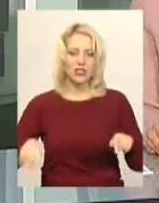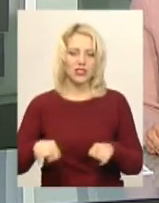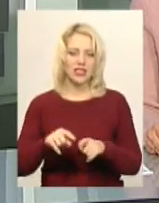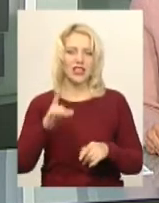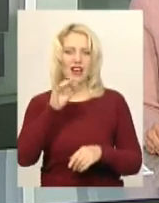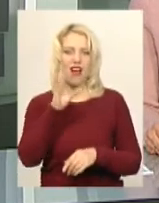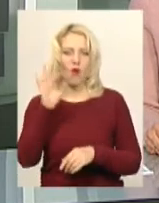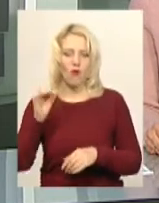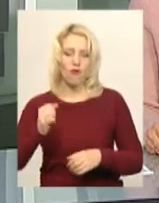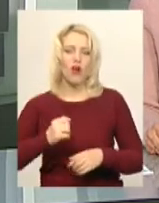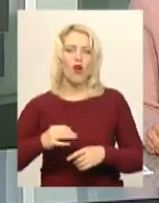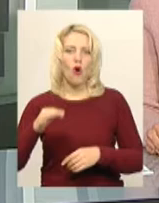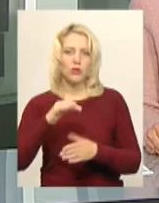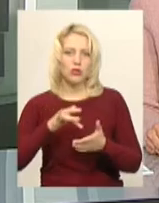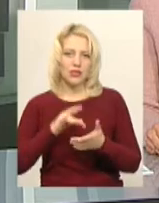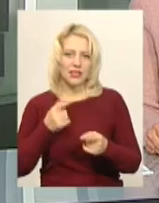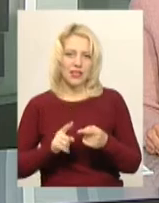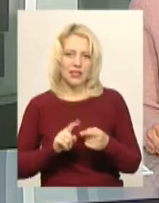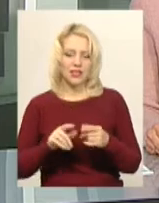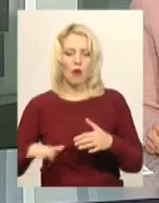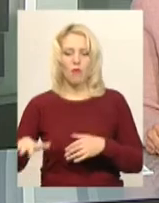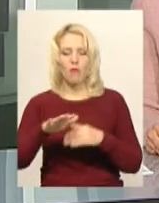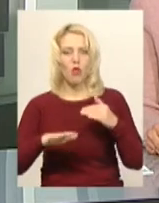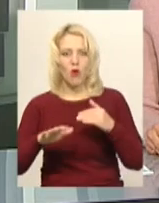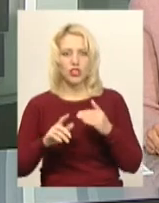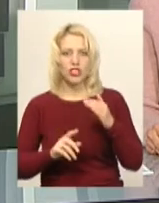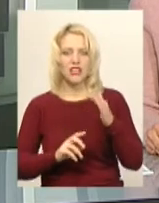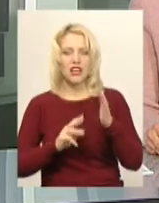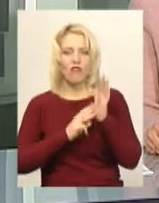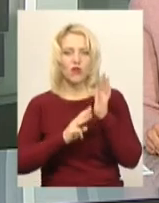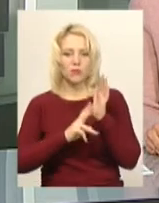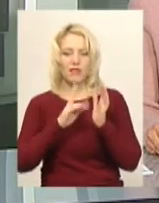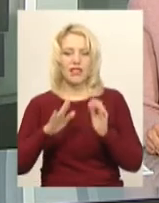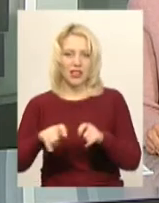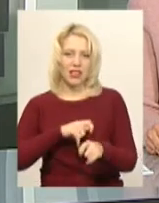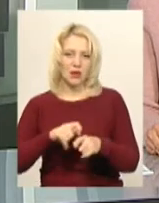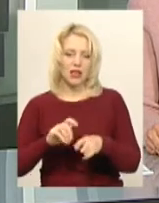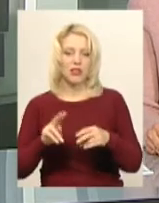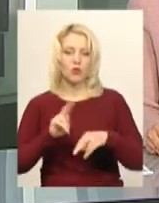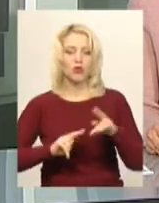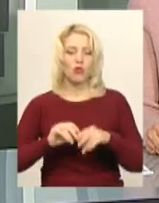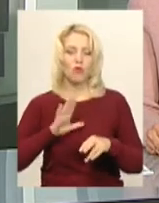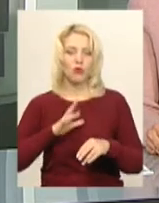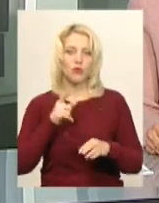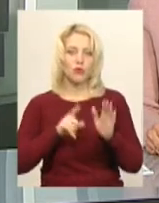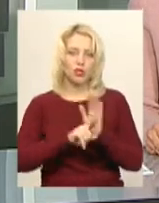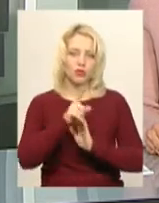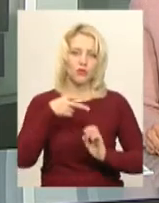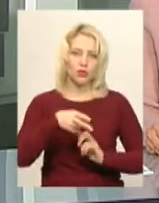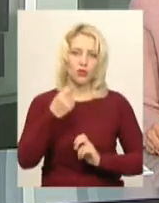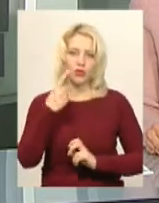обласного центру. Площа храму – 80 квадратних метрів. Будівництво церкви розпочалося ще у 2011 році.